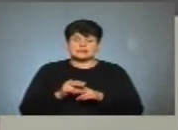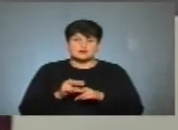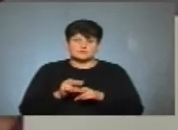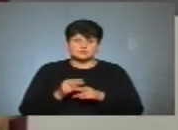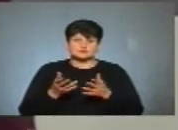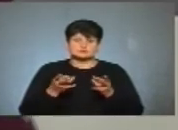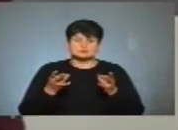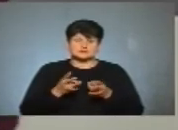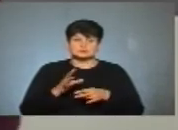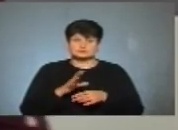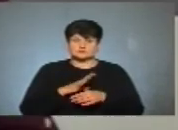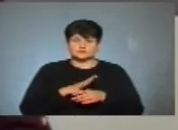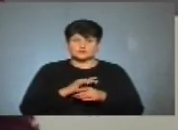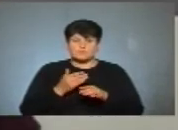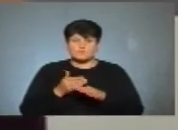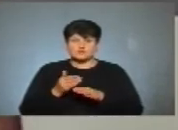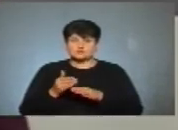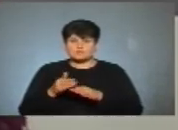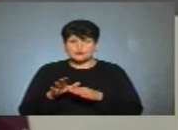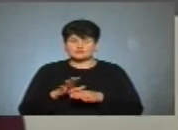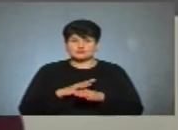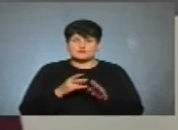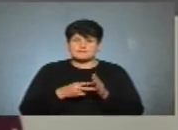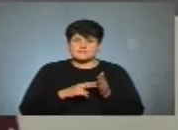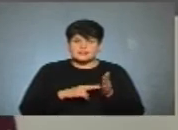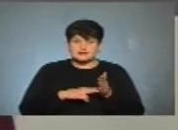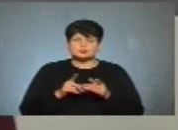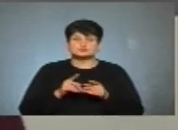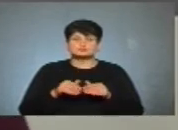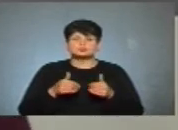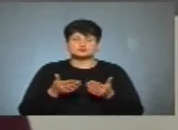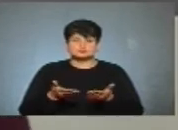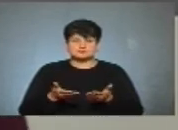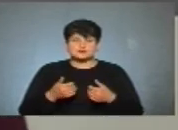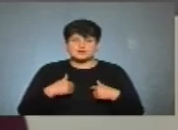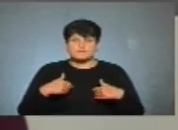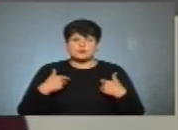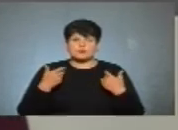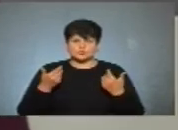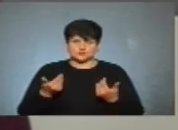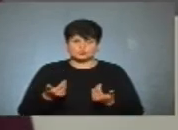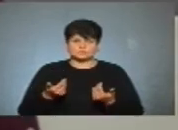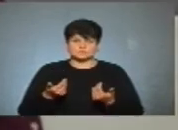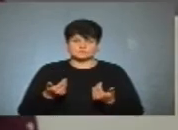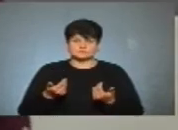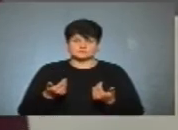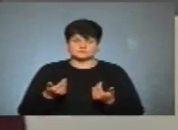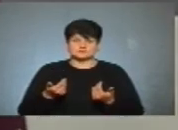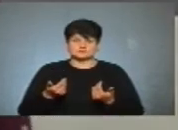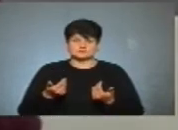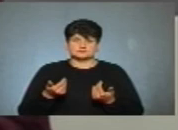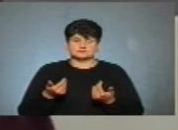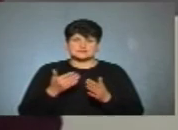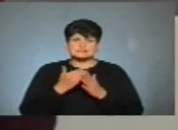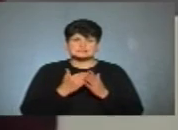якось варто було би поступово, щоб були якісь плани, якась схема. цьому? Я пропоную... От